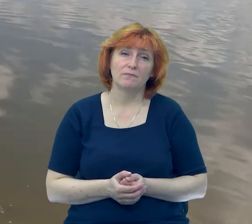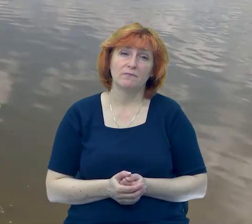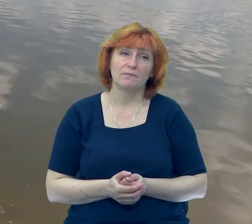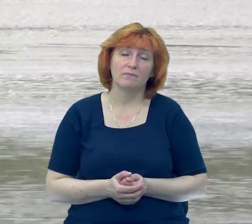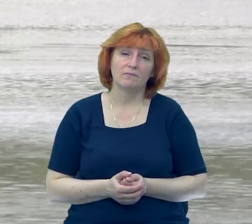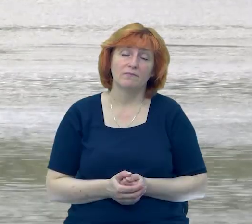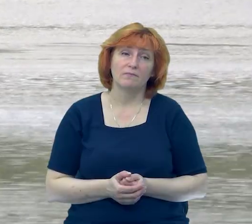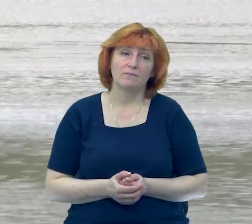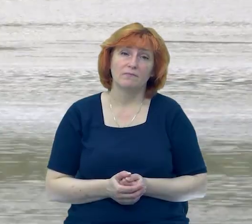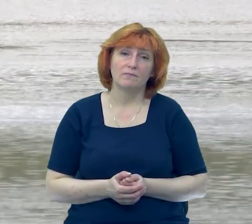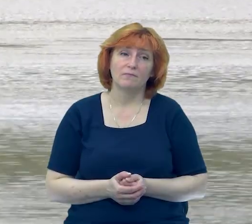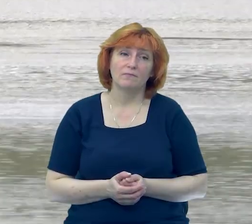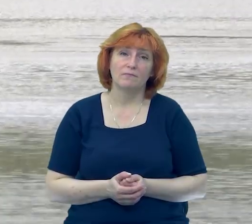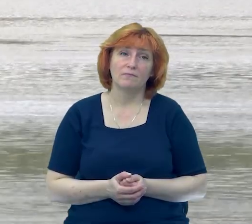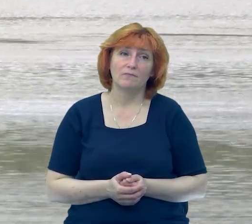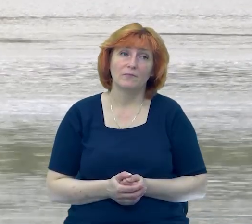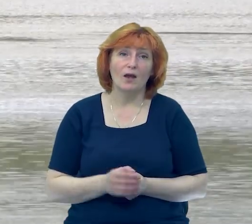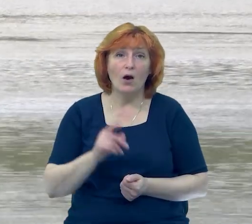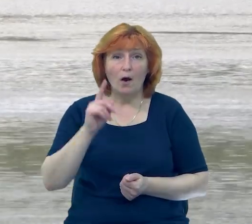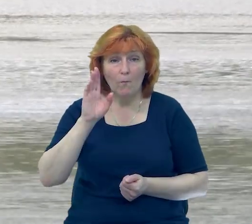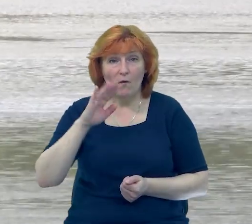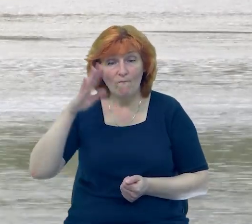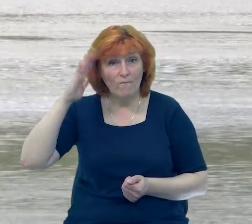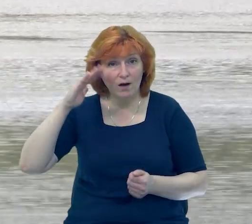знайшли. Вода ж поки не спала.